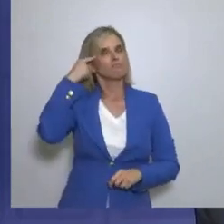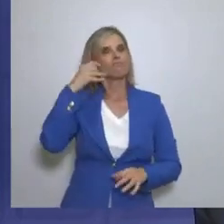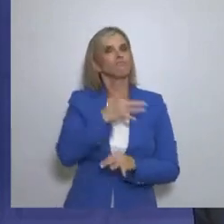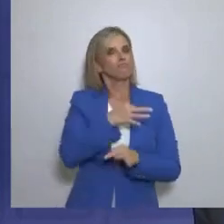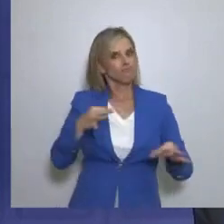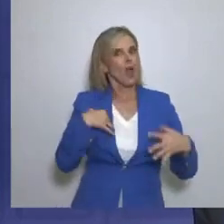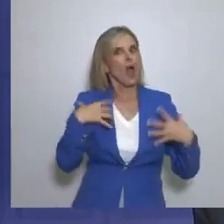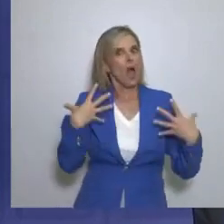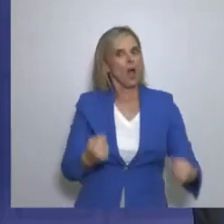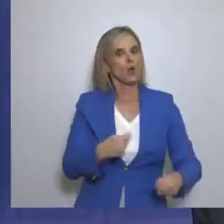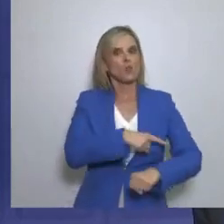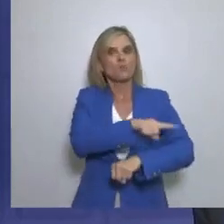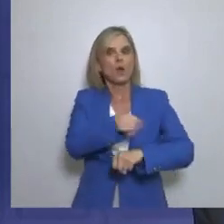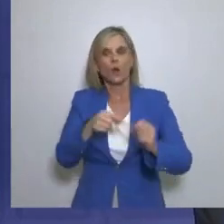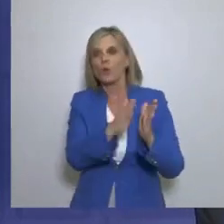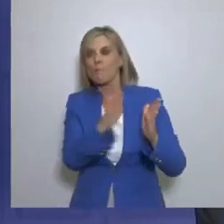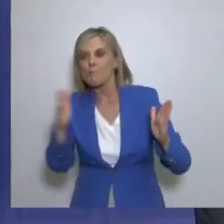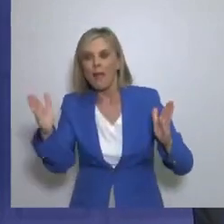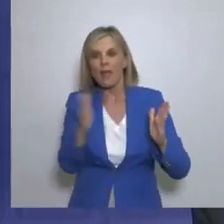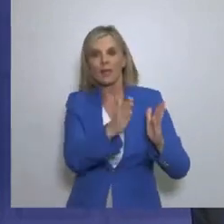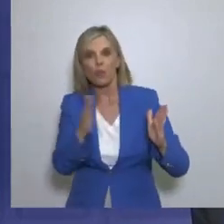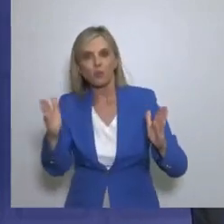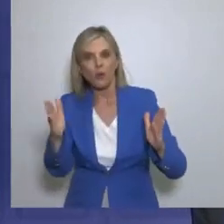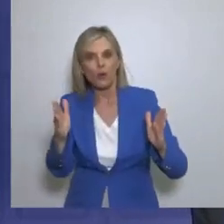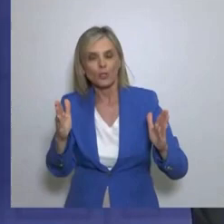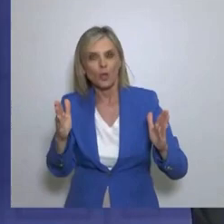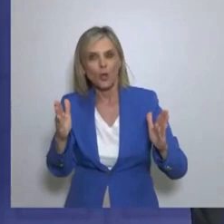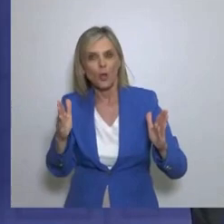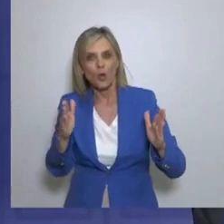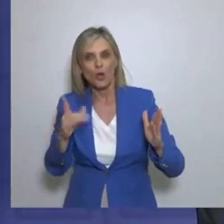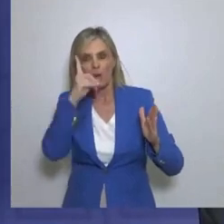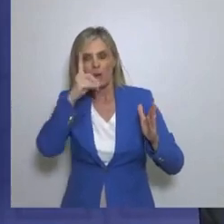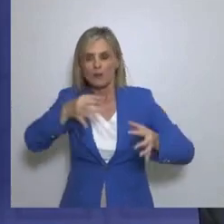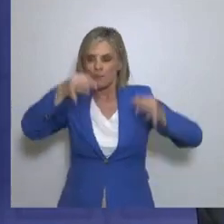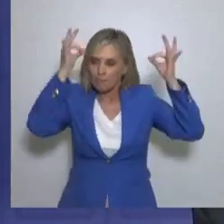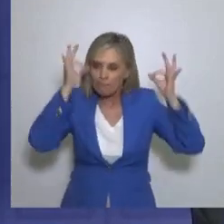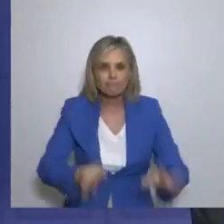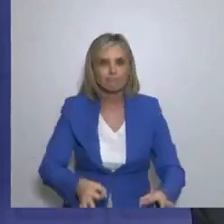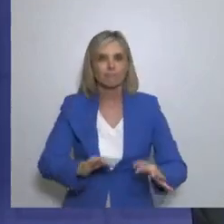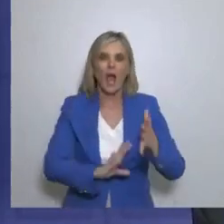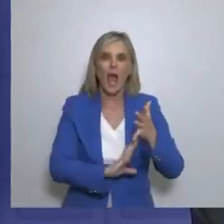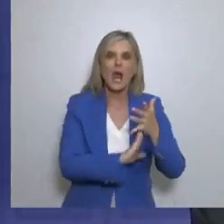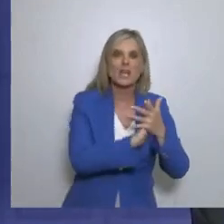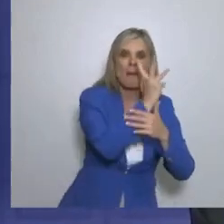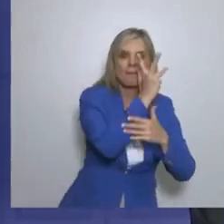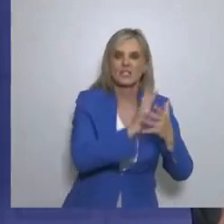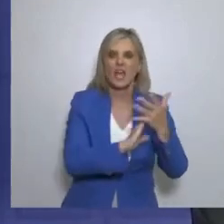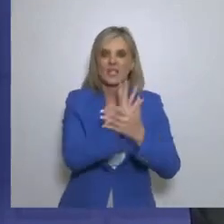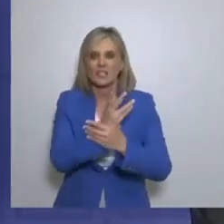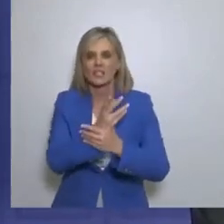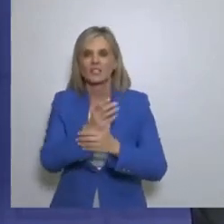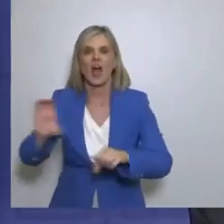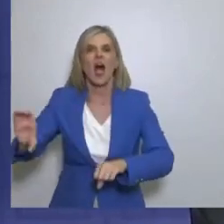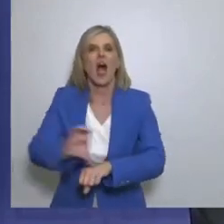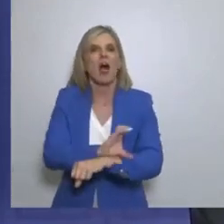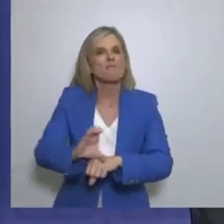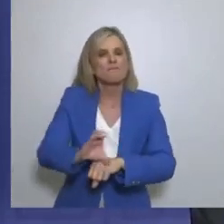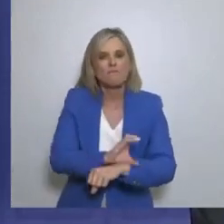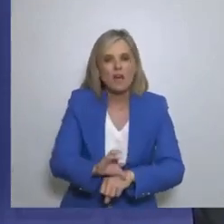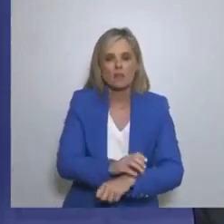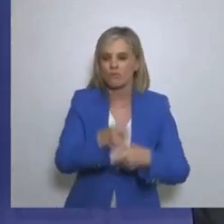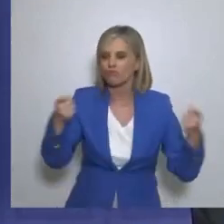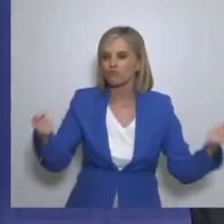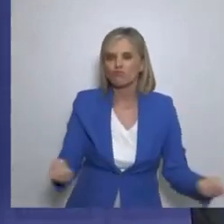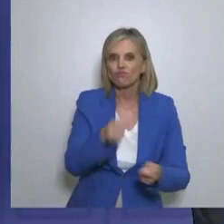έχουμε κάθε περιθώριο Να αναπτύξουμε Σε μια απόλυτη διάθεση Αν θέλετε Όλες οι εφαρμογές κάθε πτυχής Του